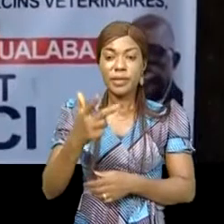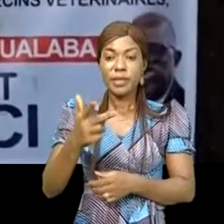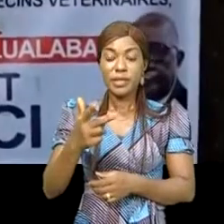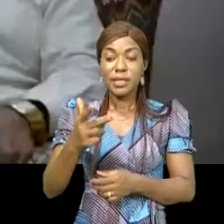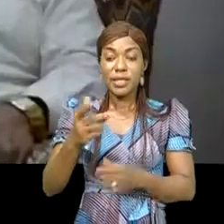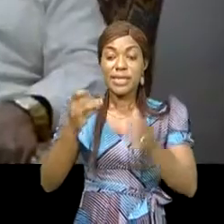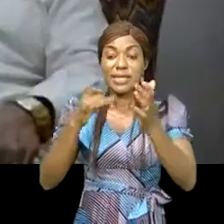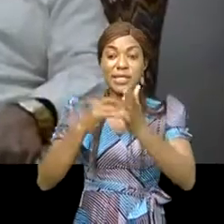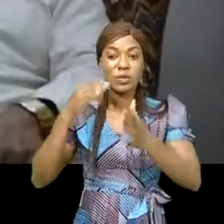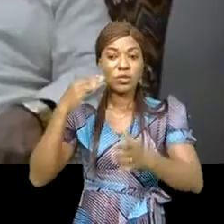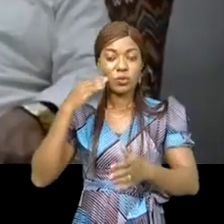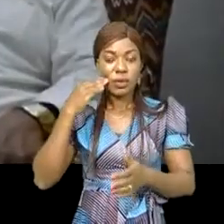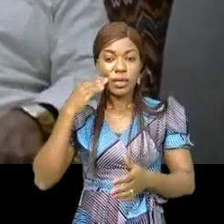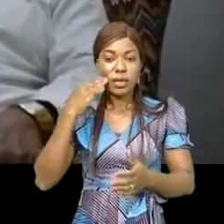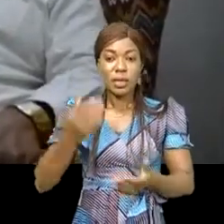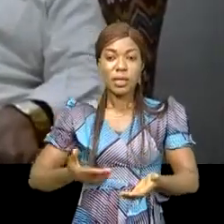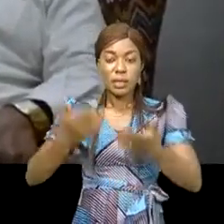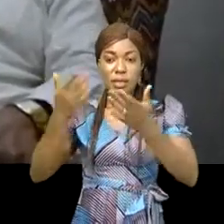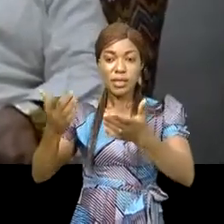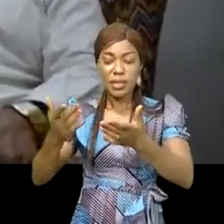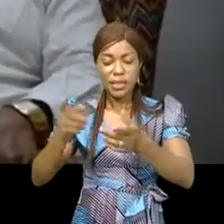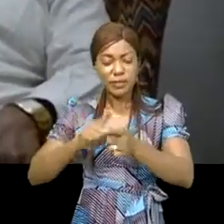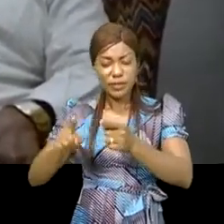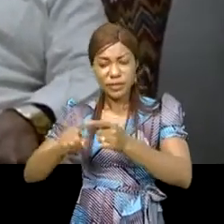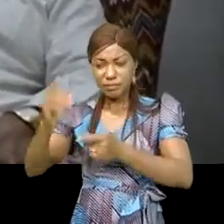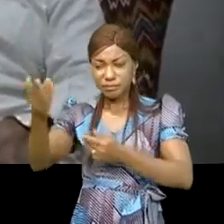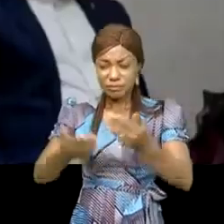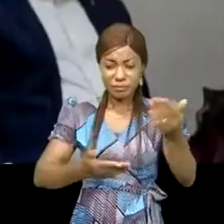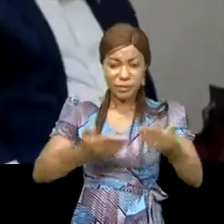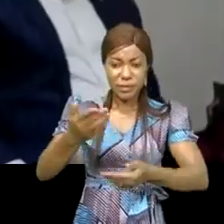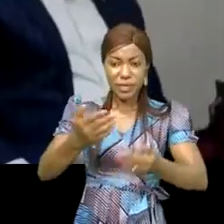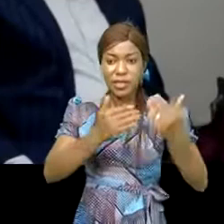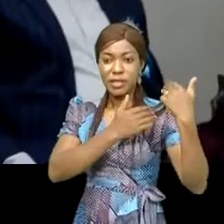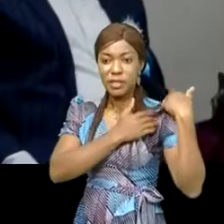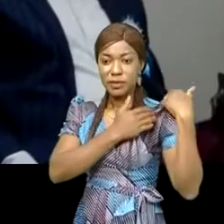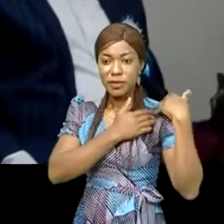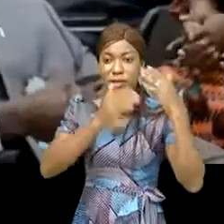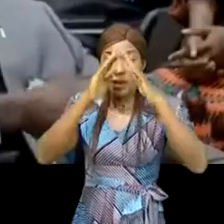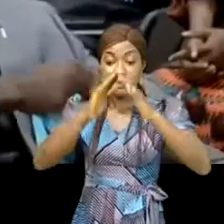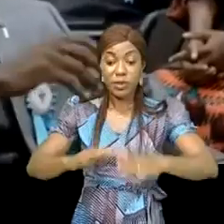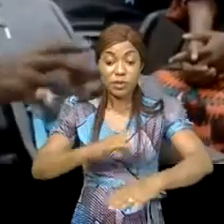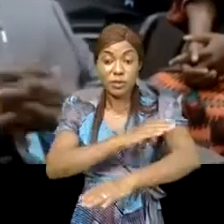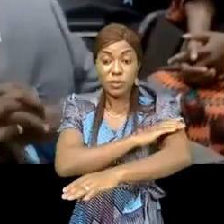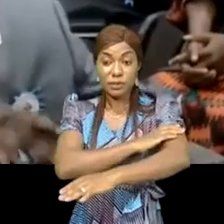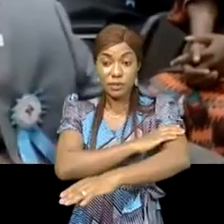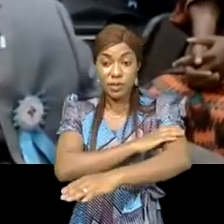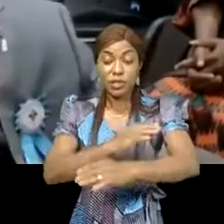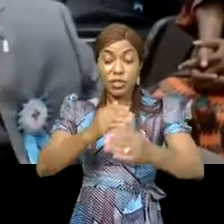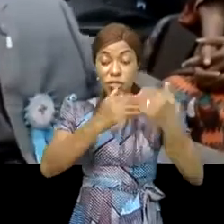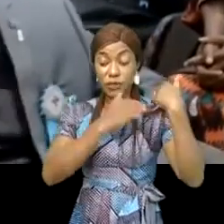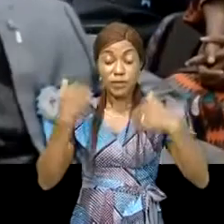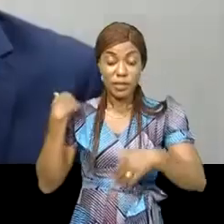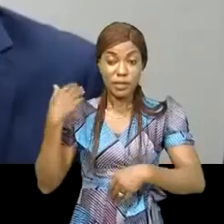2021 a été consacré aux différentes audiences. Les chefs de la maison civile du chef de l'État, le docteur Bruno Miteau